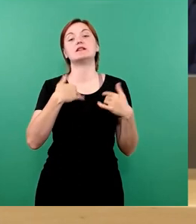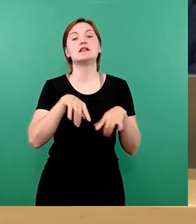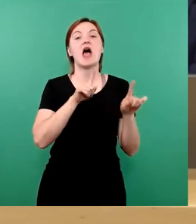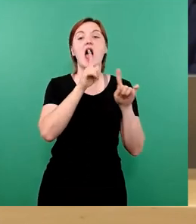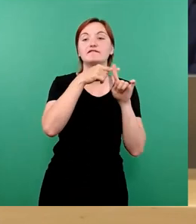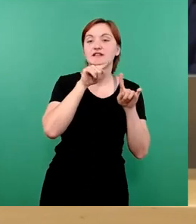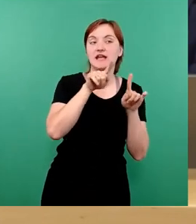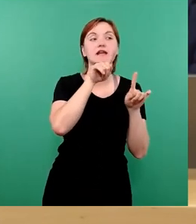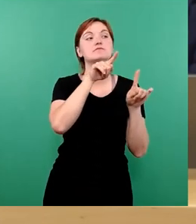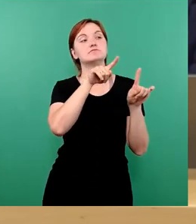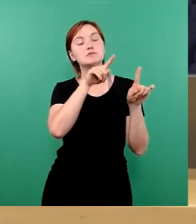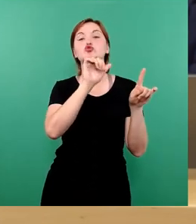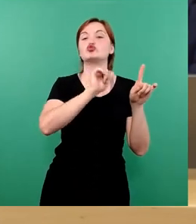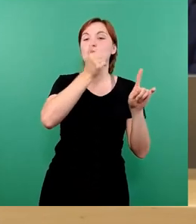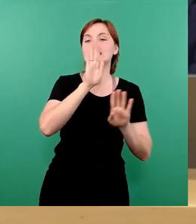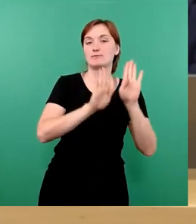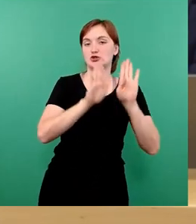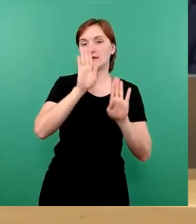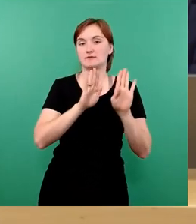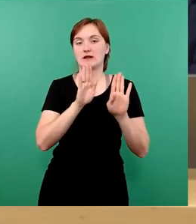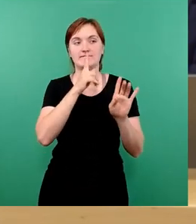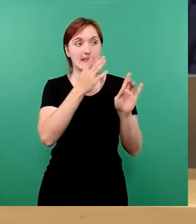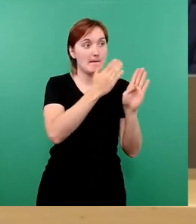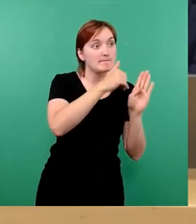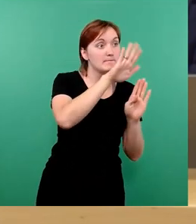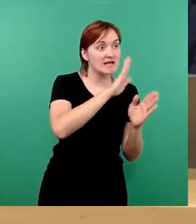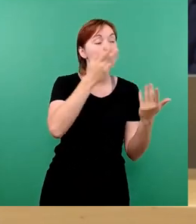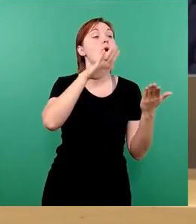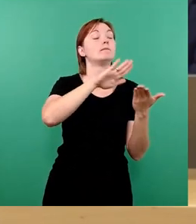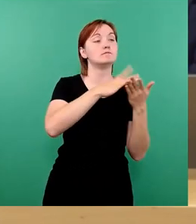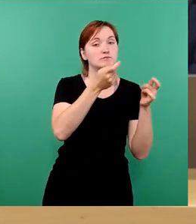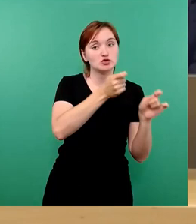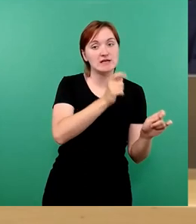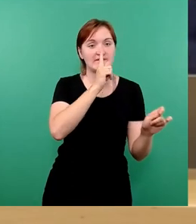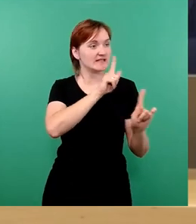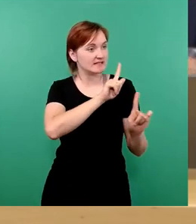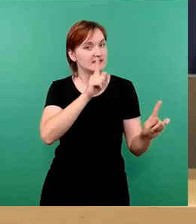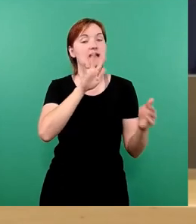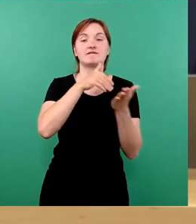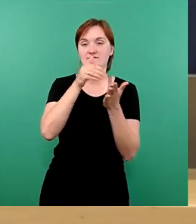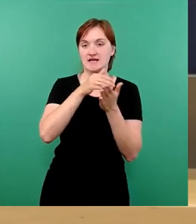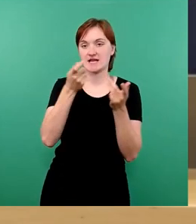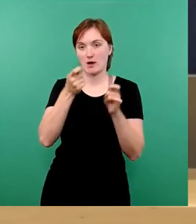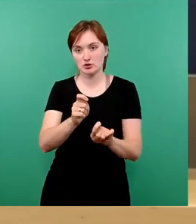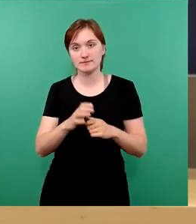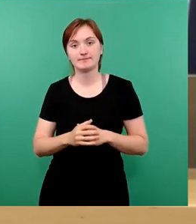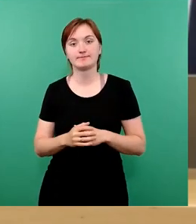den zunächst abstimmen. Bekommt er eine Mehrheit, ist das so beschlossen, bekommt er nicht, geht es weiter. Dann hätten wir